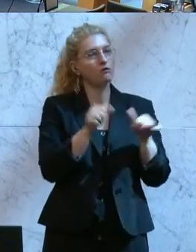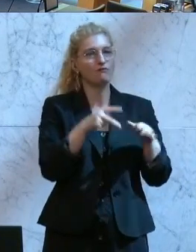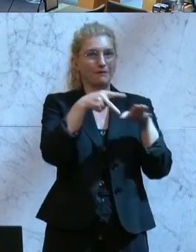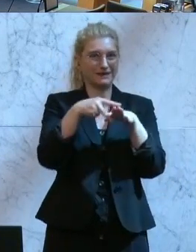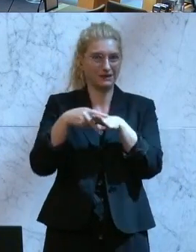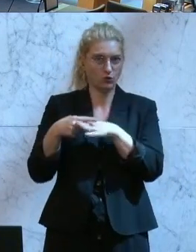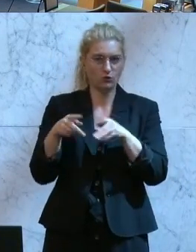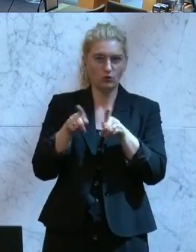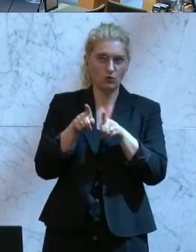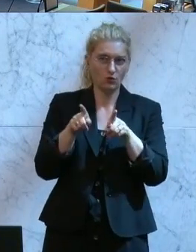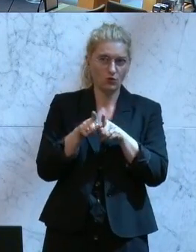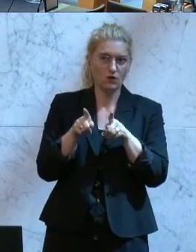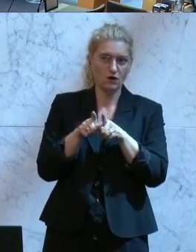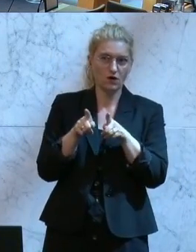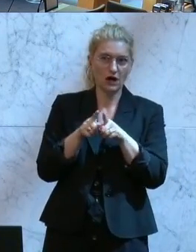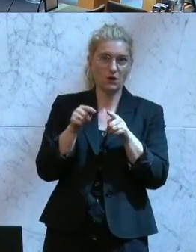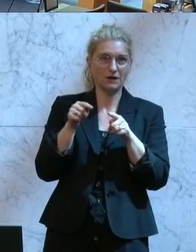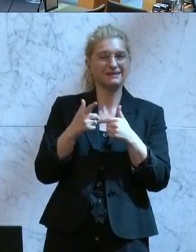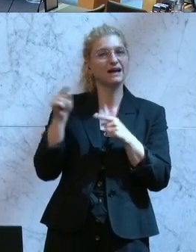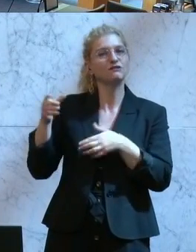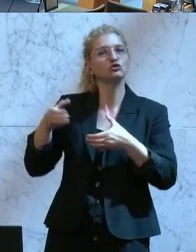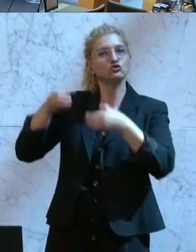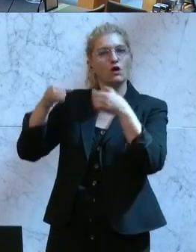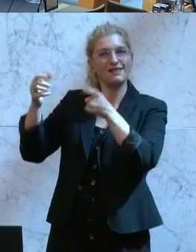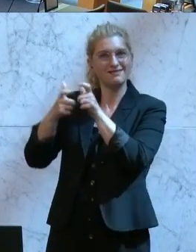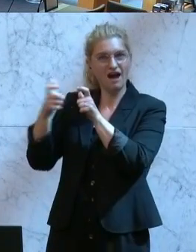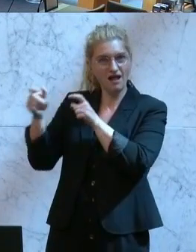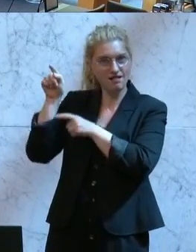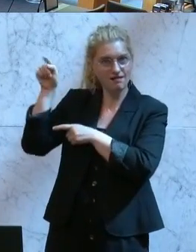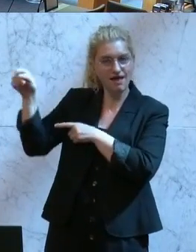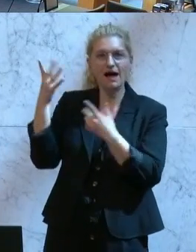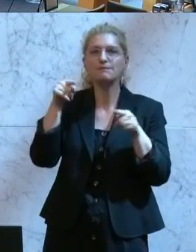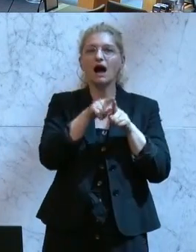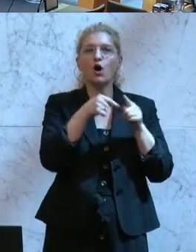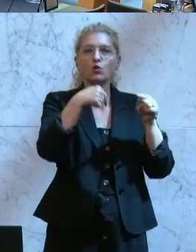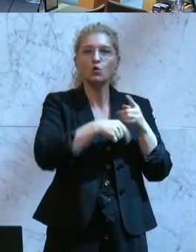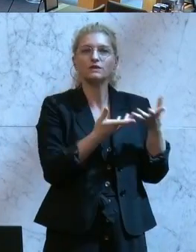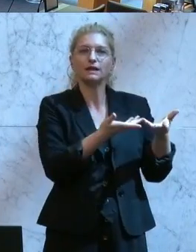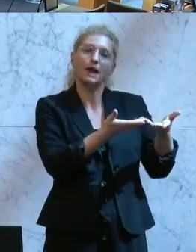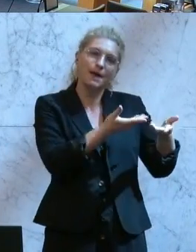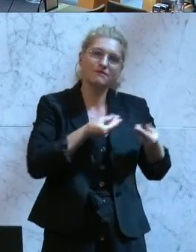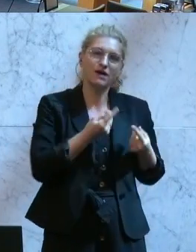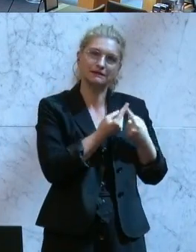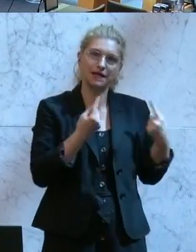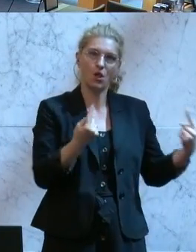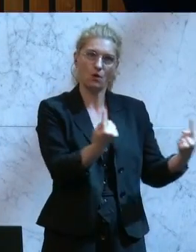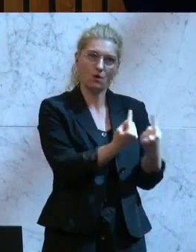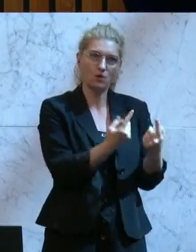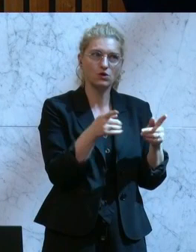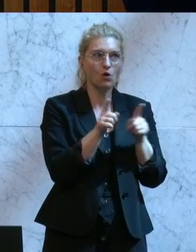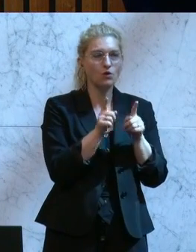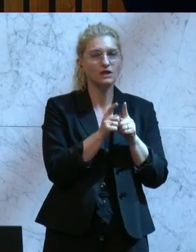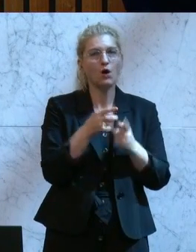die ÖVP sitzt zurzeit im grillen Sonnenschein. ... im Empfangssalon und auch im